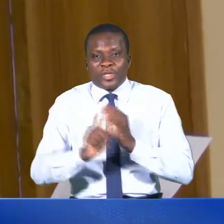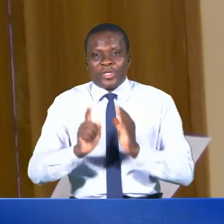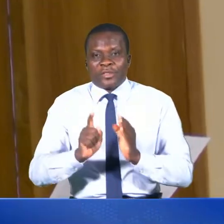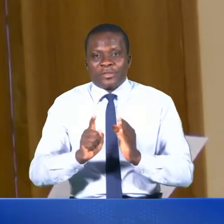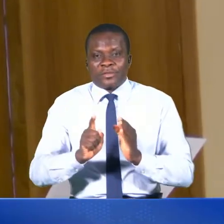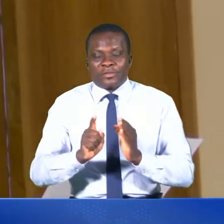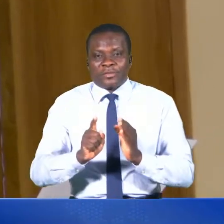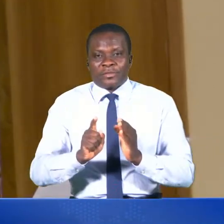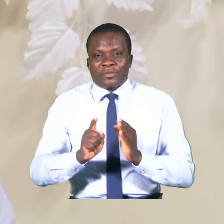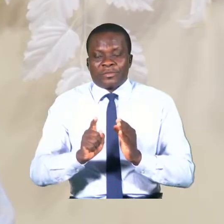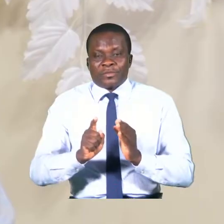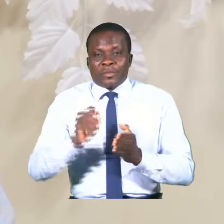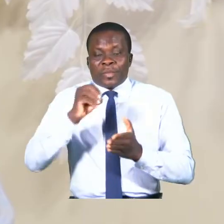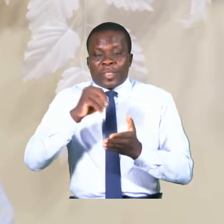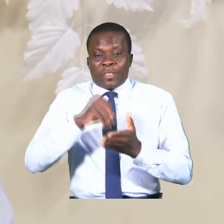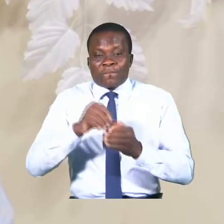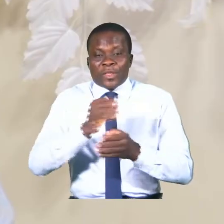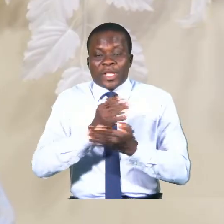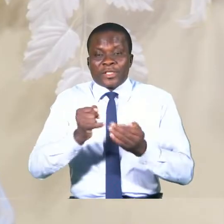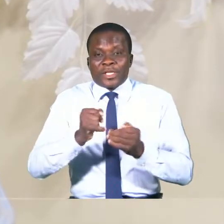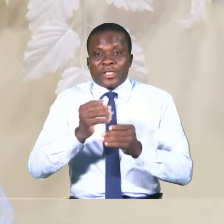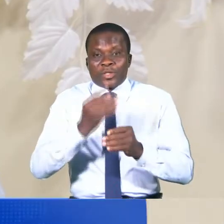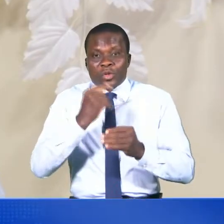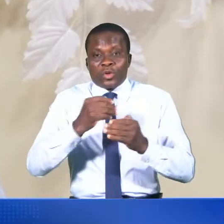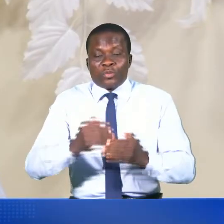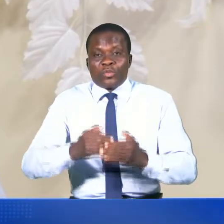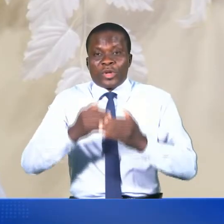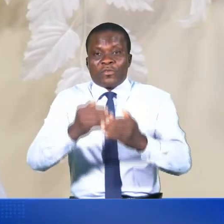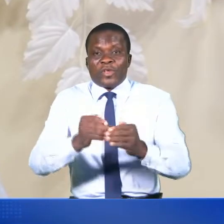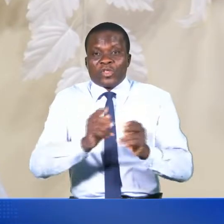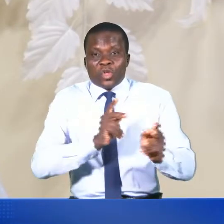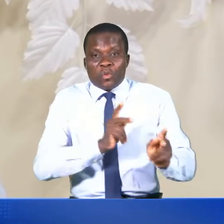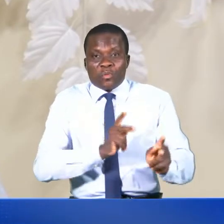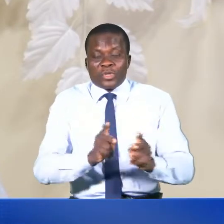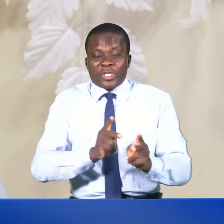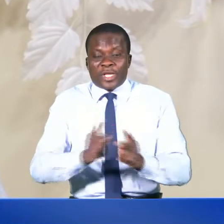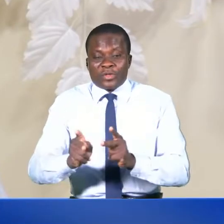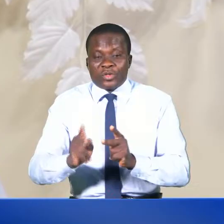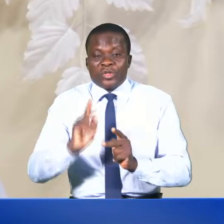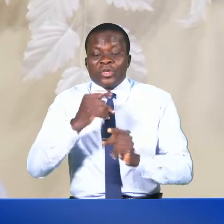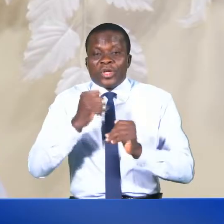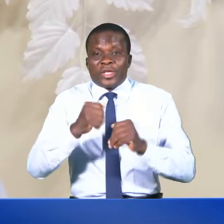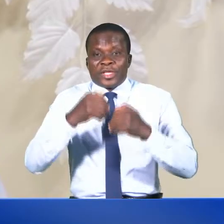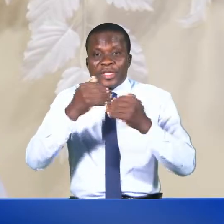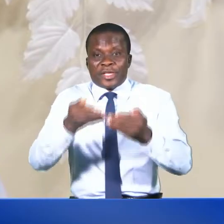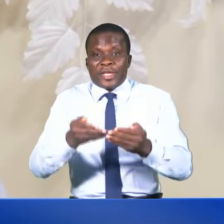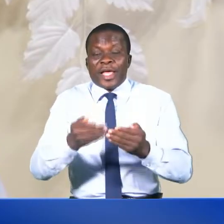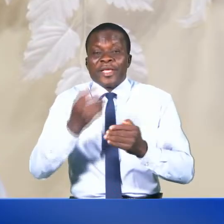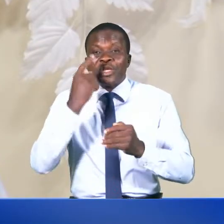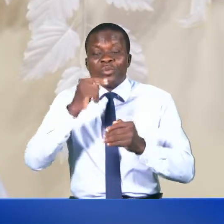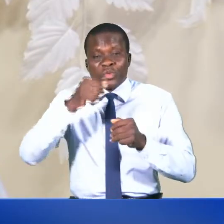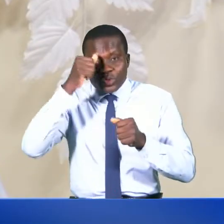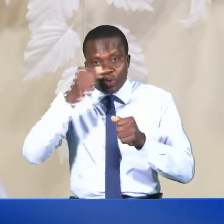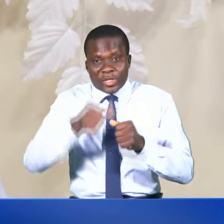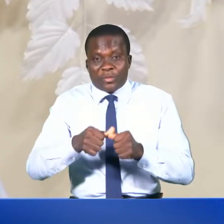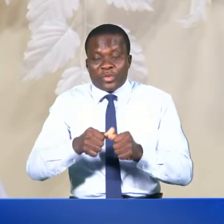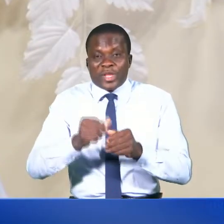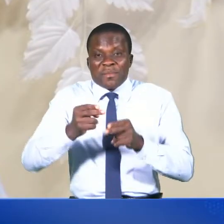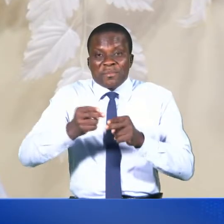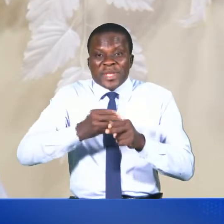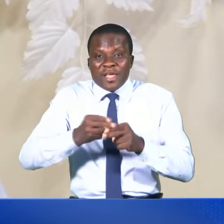système sont l'apportissement d'autres processus, qui l'aiment basé que le raccordier liévement.